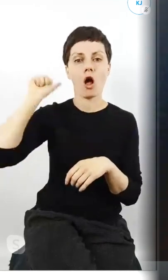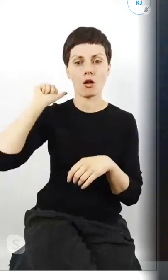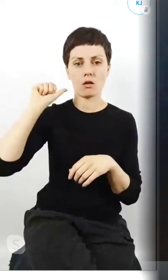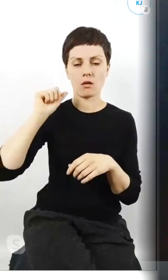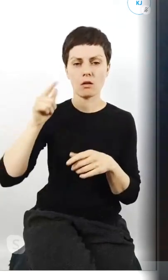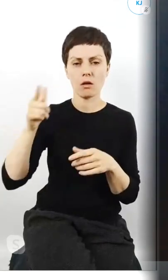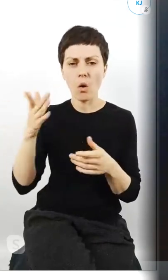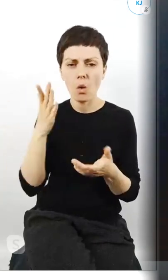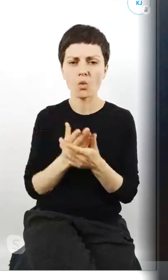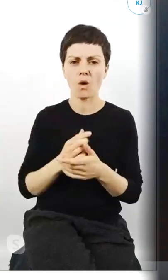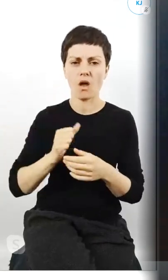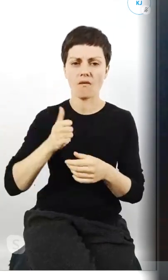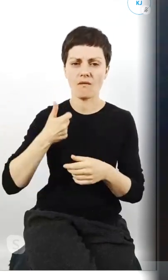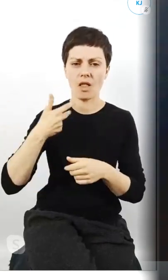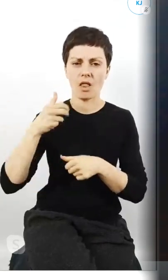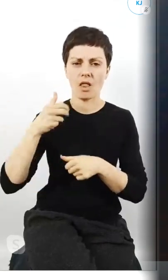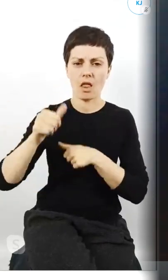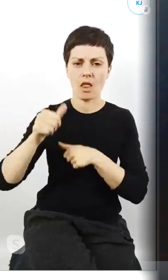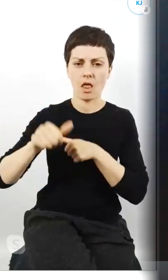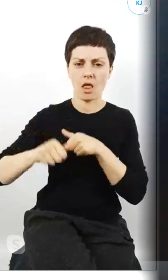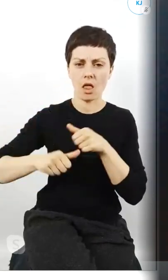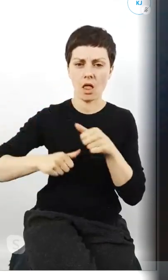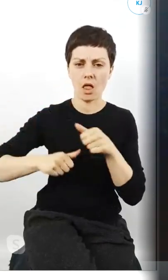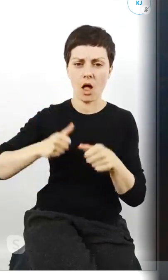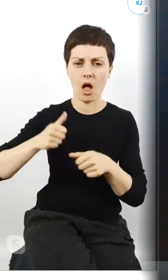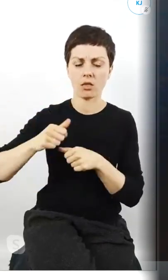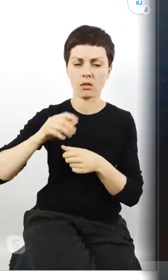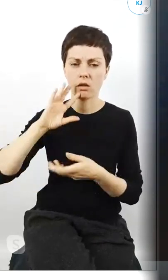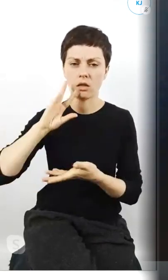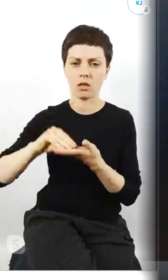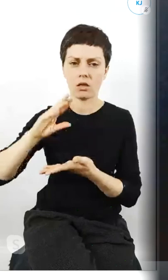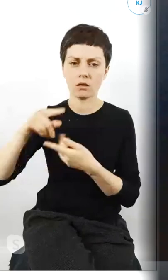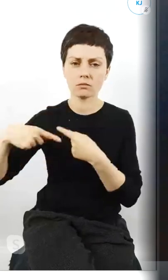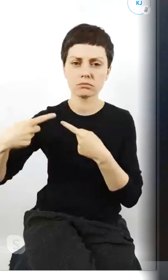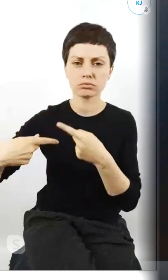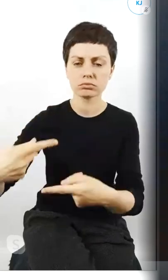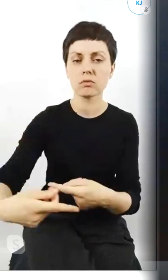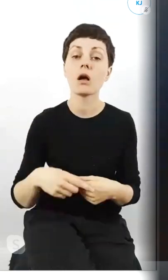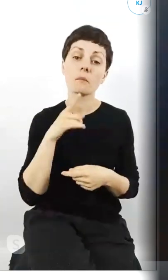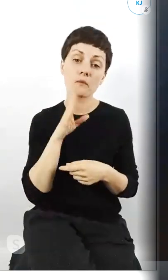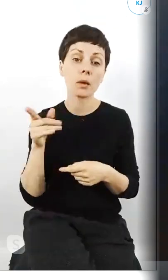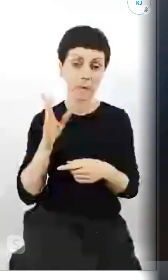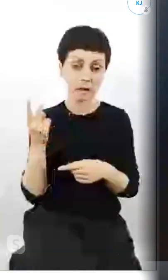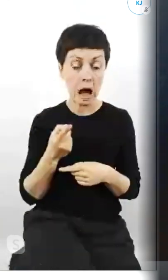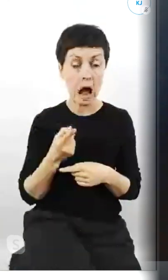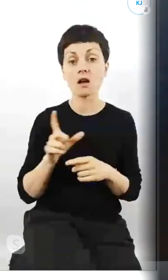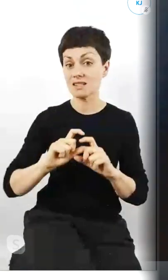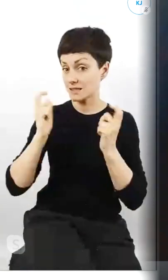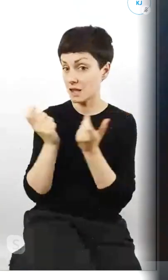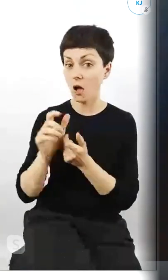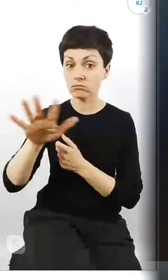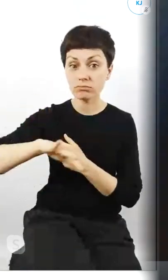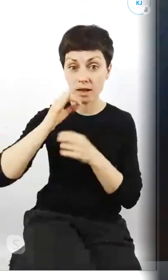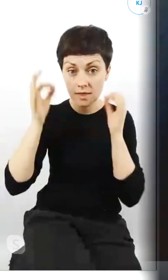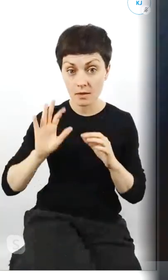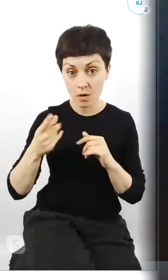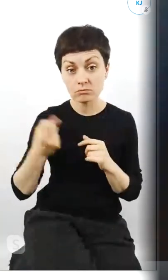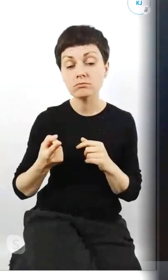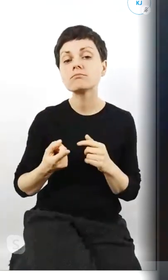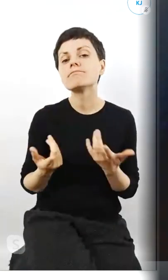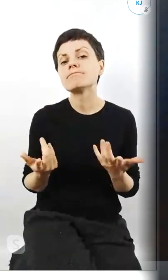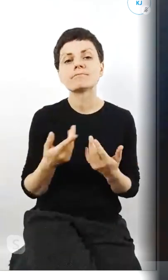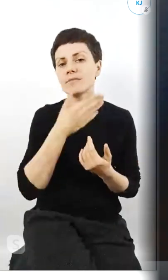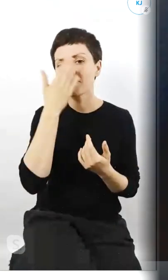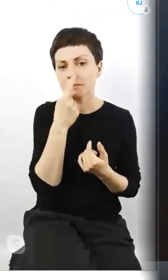podobno ma zostać to zakazane czy będzie na całą skalę w Chinach tego nie możemy zapewnić bo wiemy jak to często wygląda